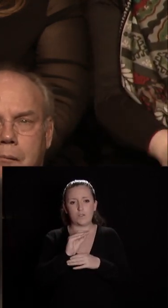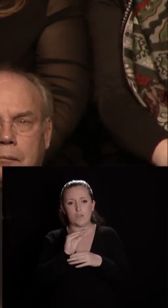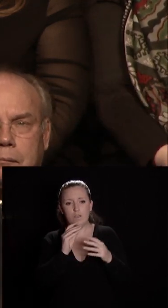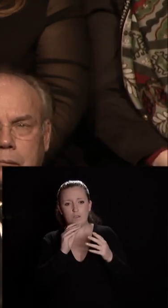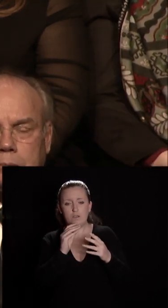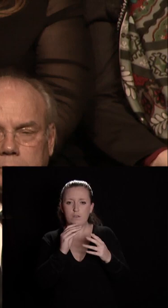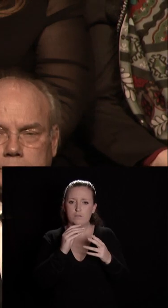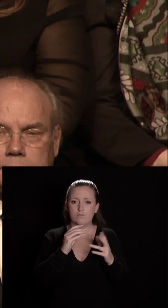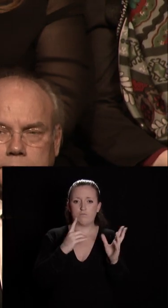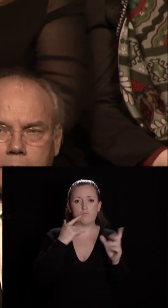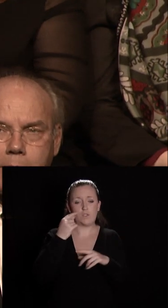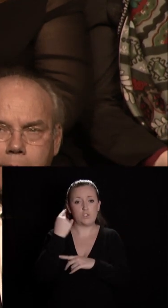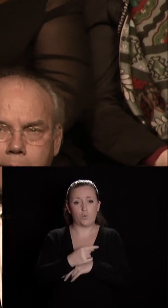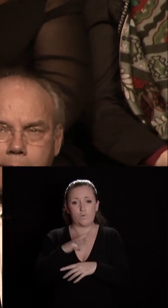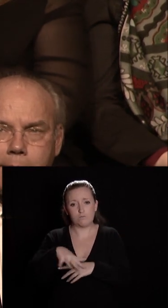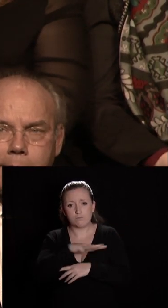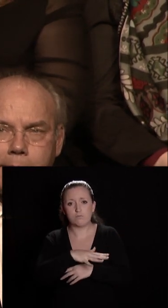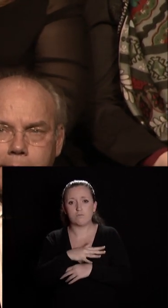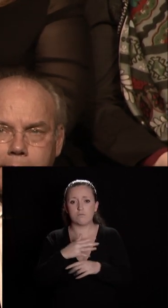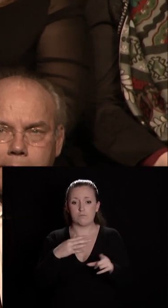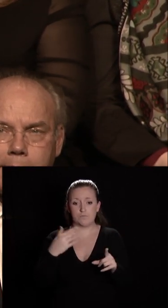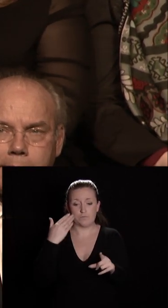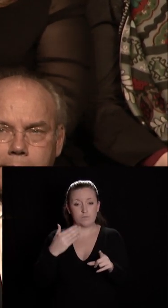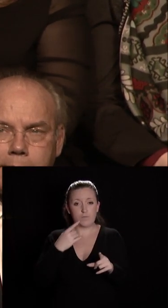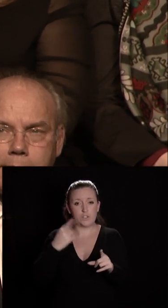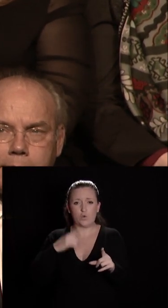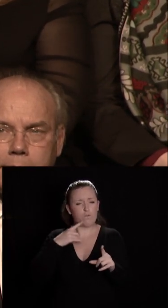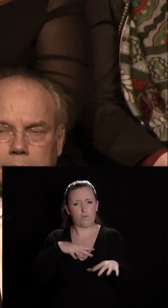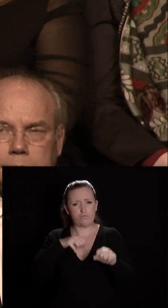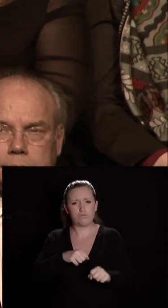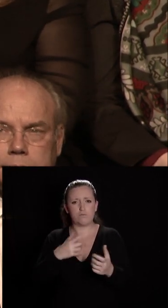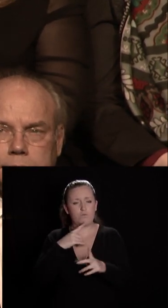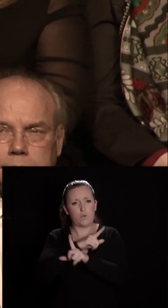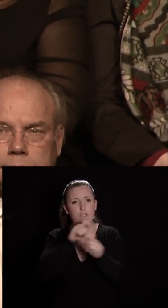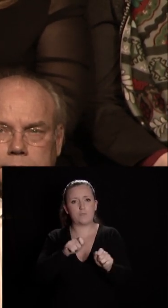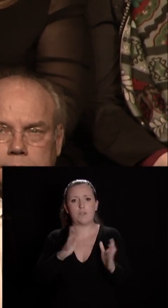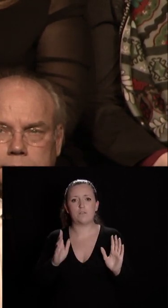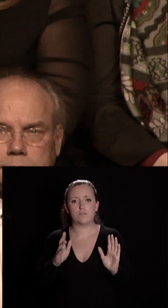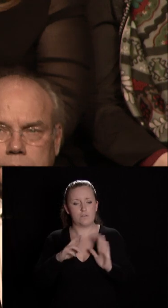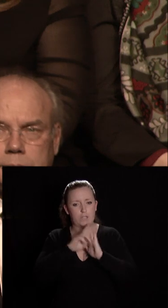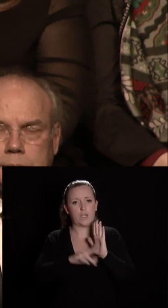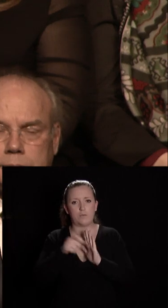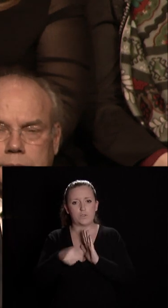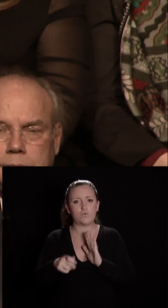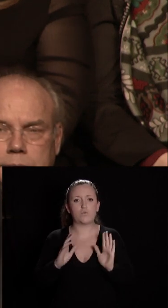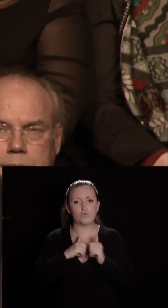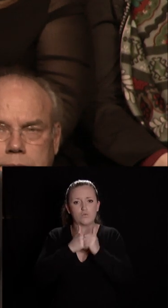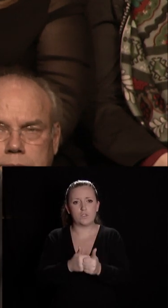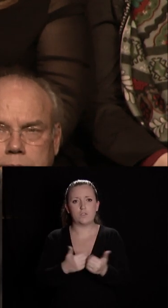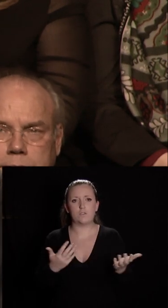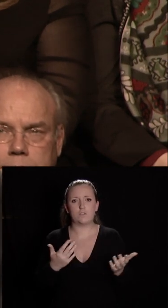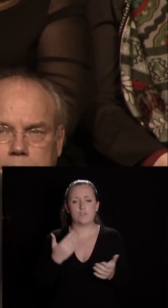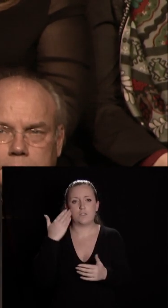important Dijon sera forte si elle reste intraitable oui il faut l'être dans le respect de ses règles vous connaissez